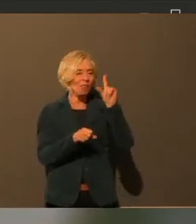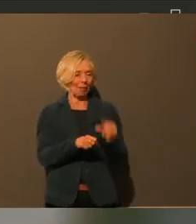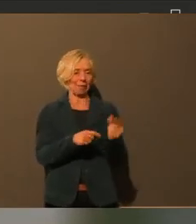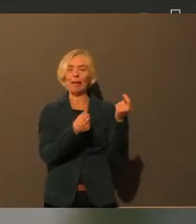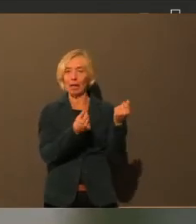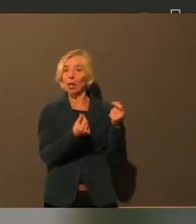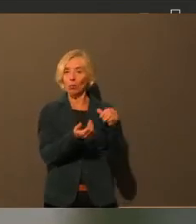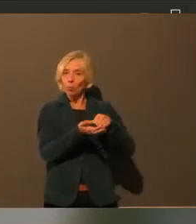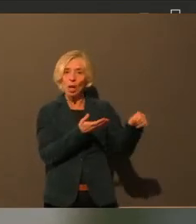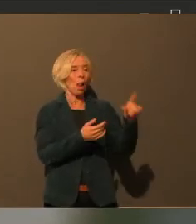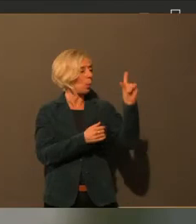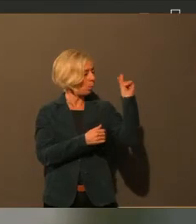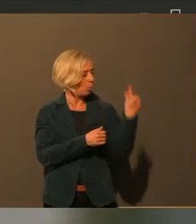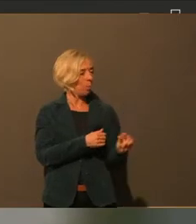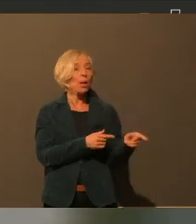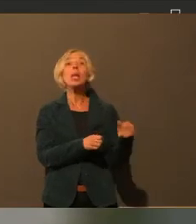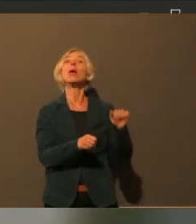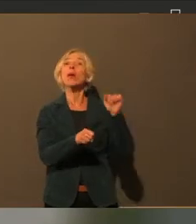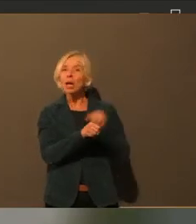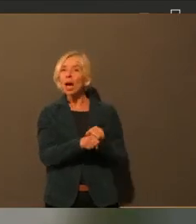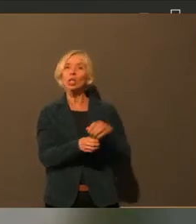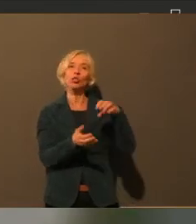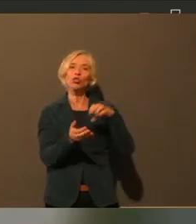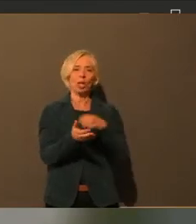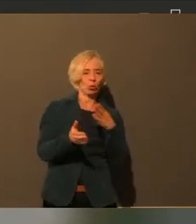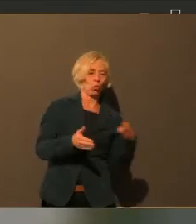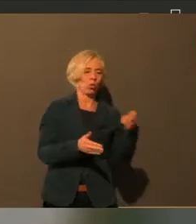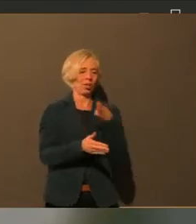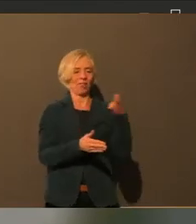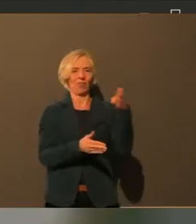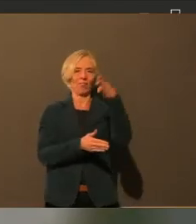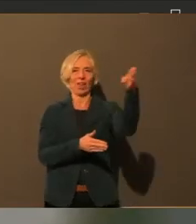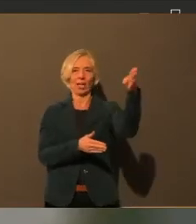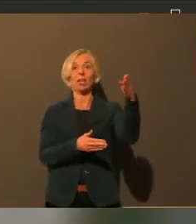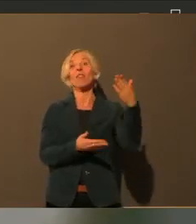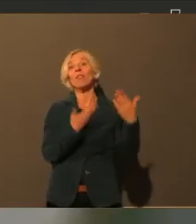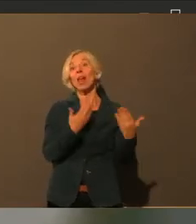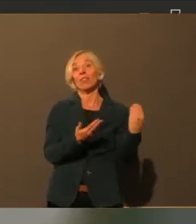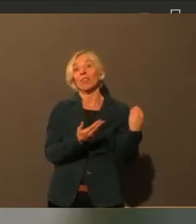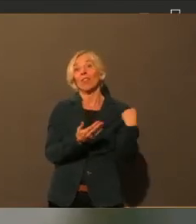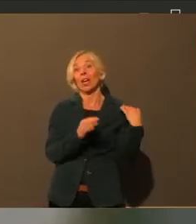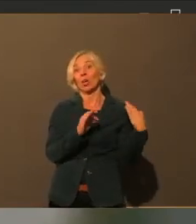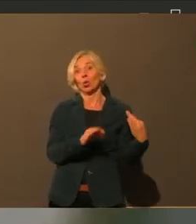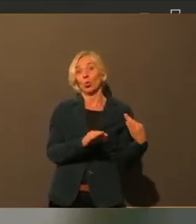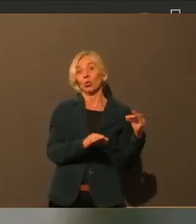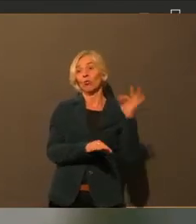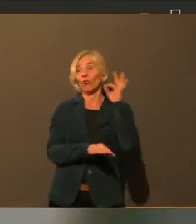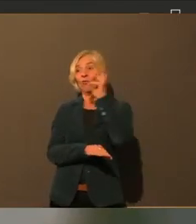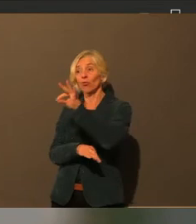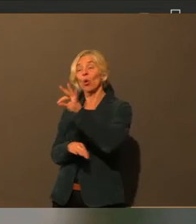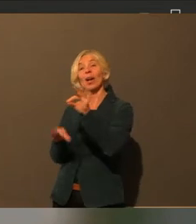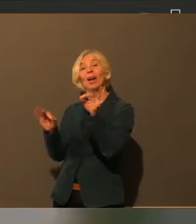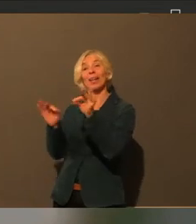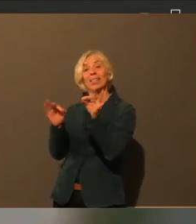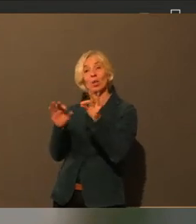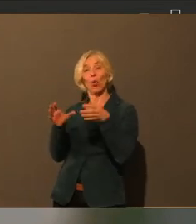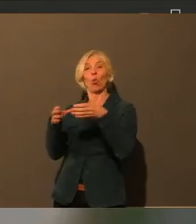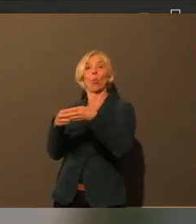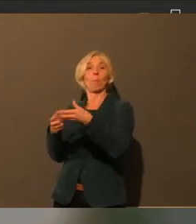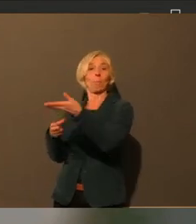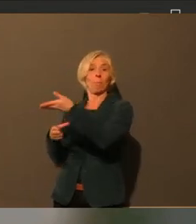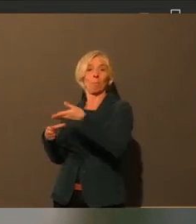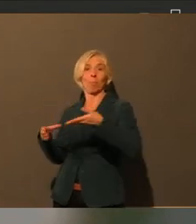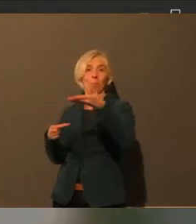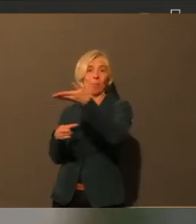nutzen kann und ihn speziell auch für die zur Verfügung stellen. Weil ich kann mir nicht vorstellen, dass so viele andere Bürger momentan das nutzen.